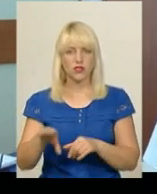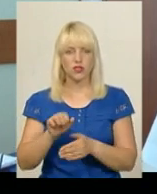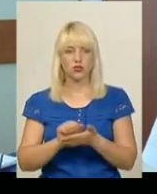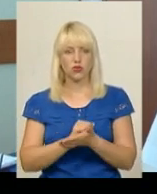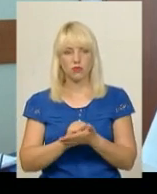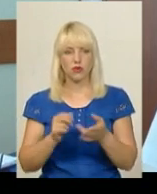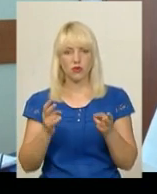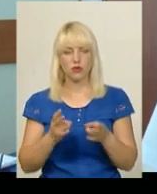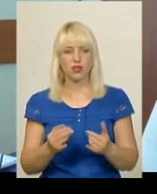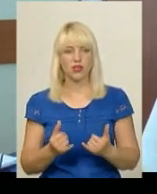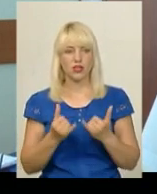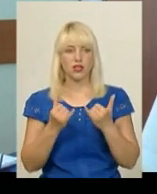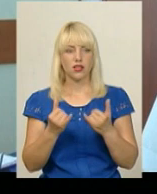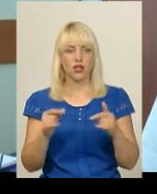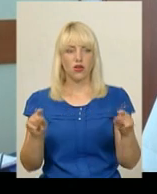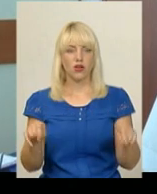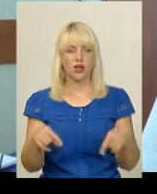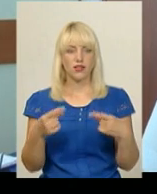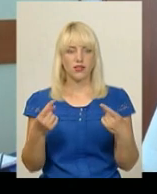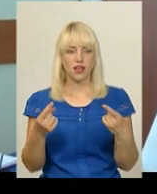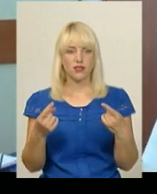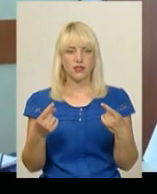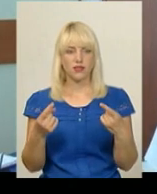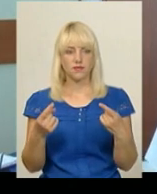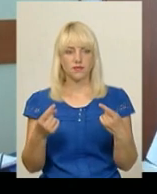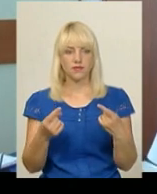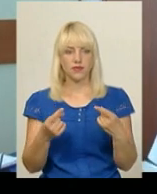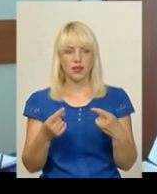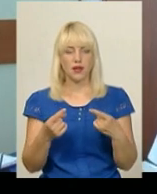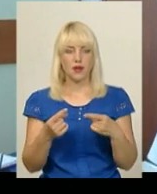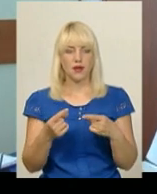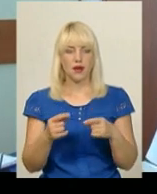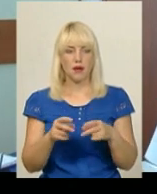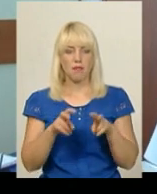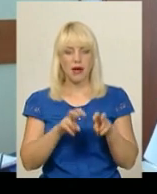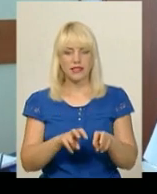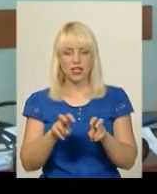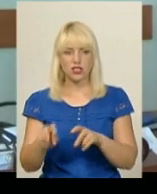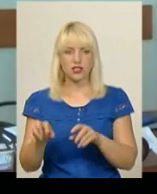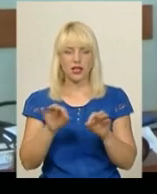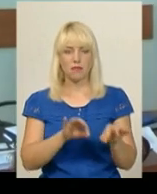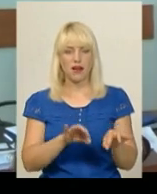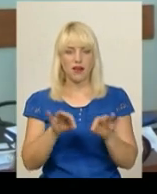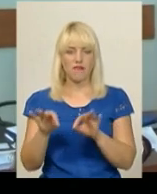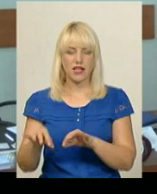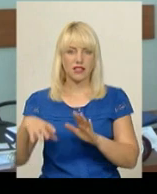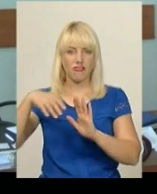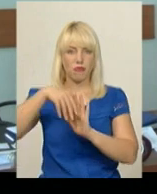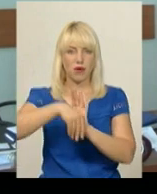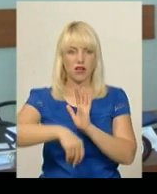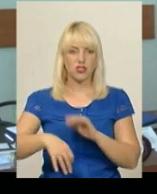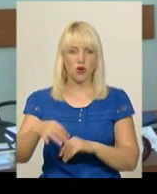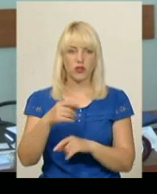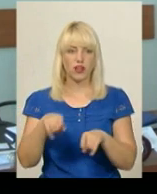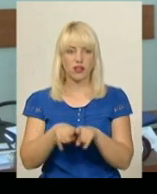необхідних для організації пасажирських перевезень в межах області. Такий факт є, його